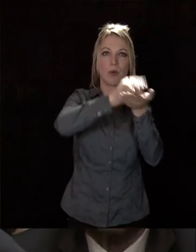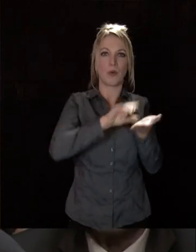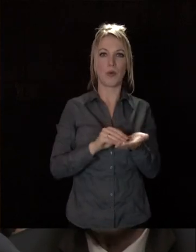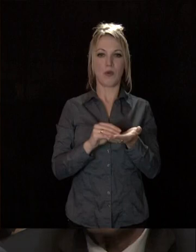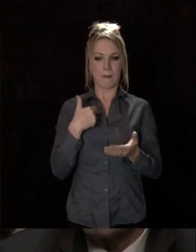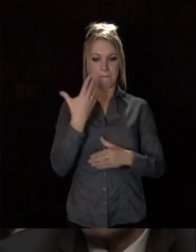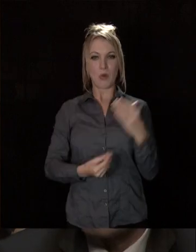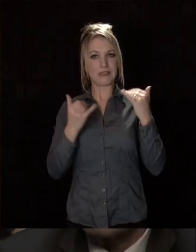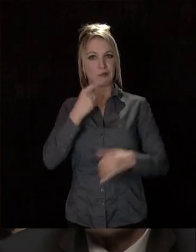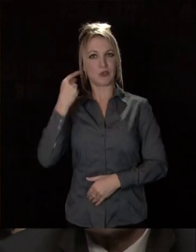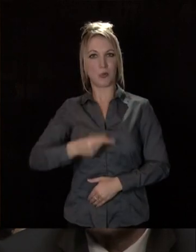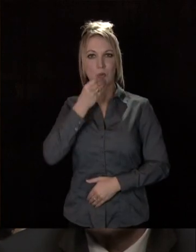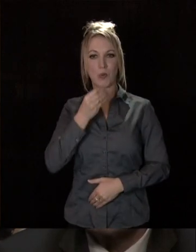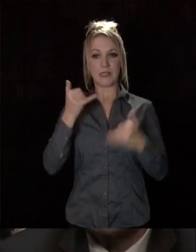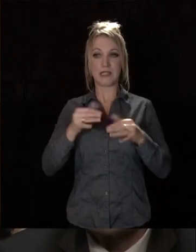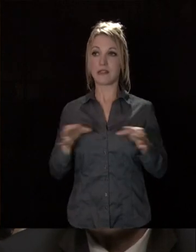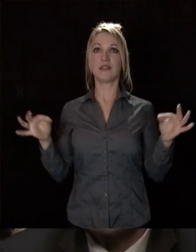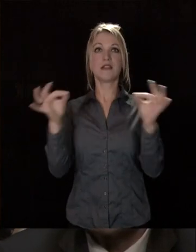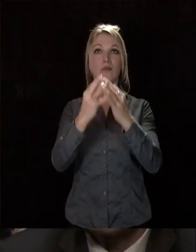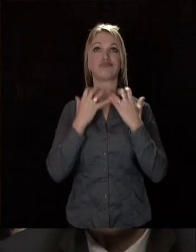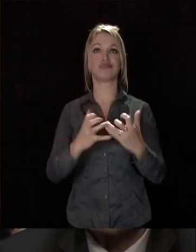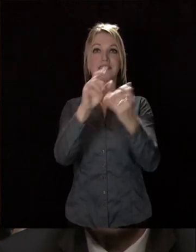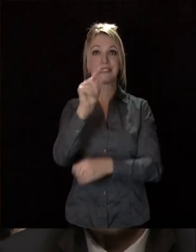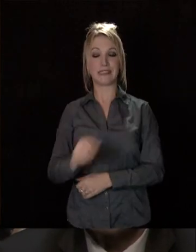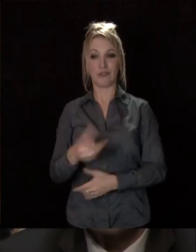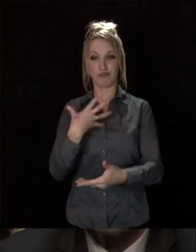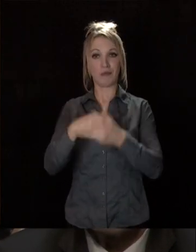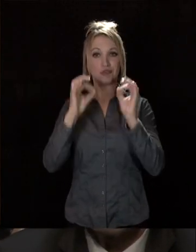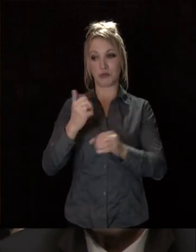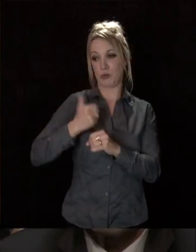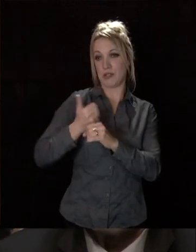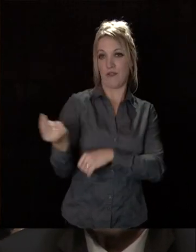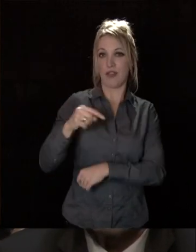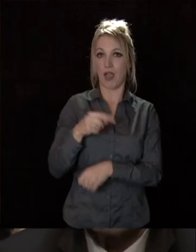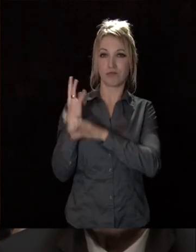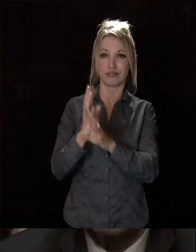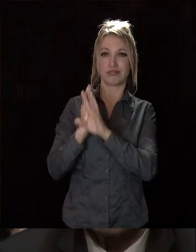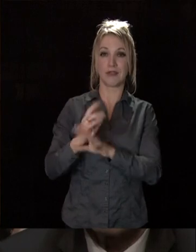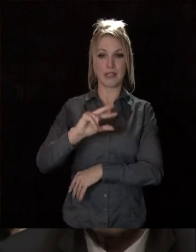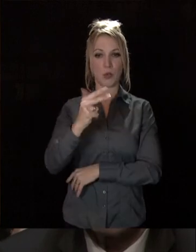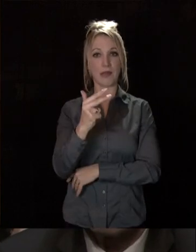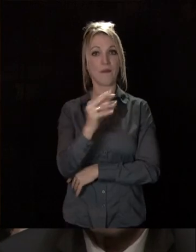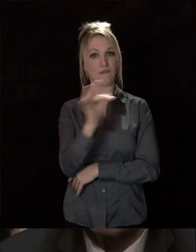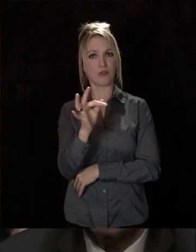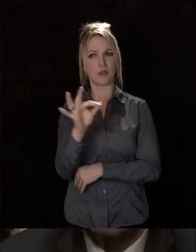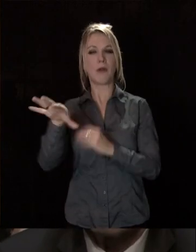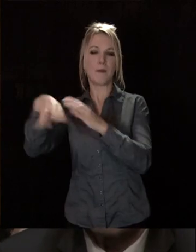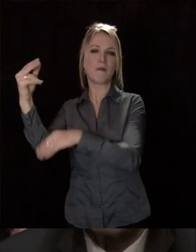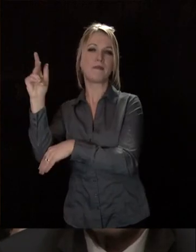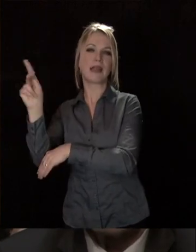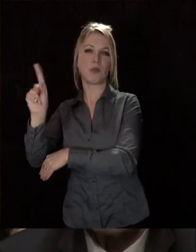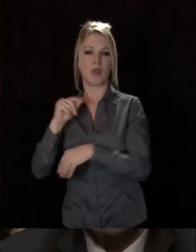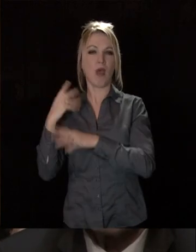manquaient à Dijon. Ce zénith, bien sûr, en fait partie. Nous y retrouvons chaque année. C'est le 3e de France hors Paris par sa